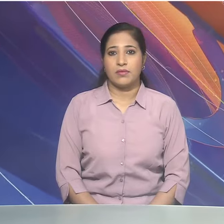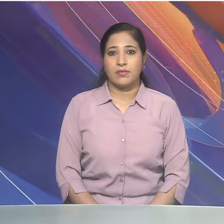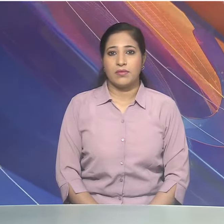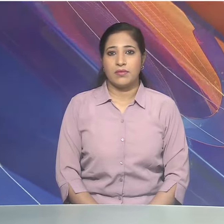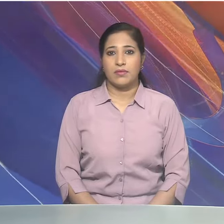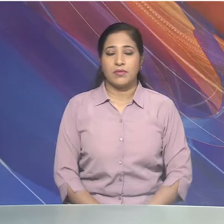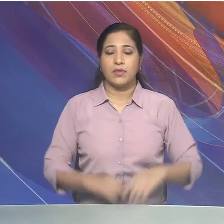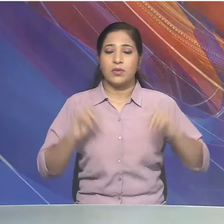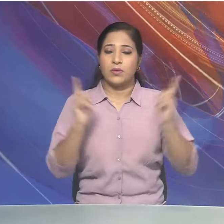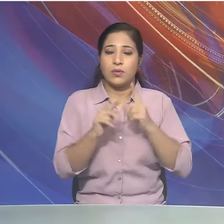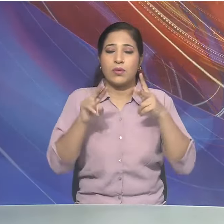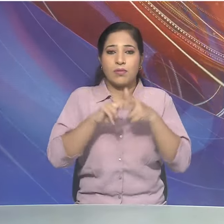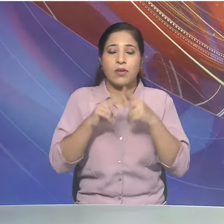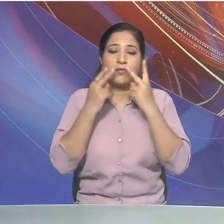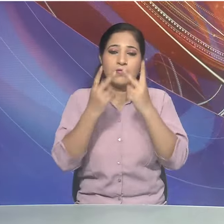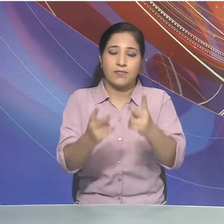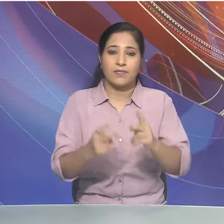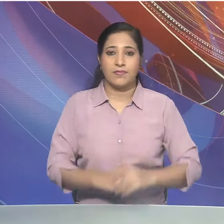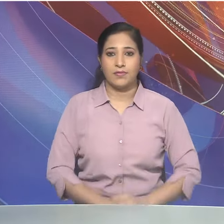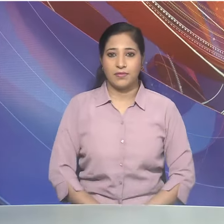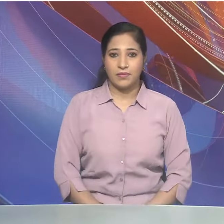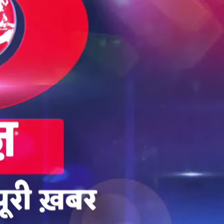एक छोटा सा ब्रेक लेते हैं आपर